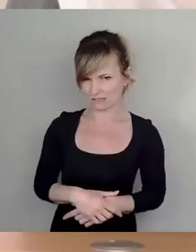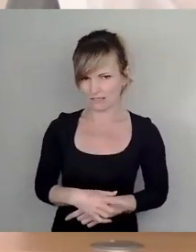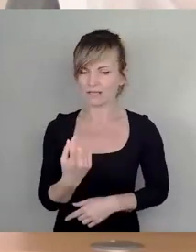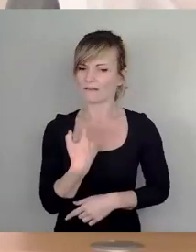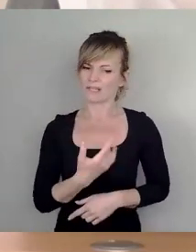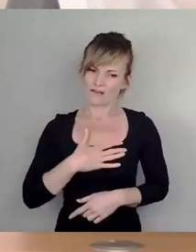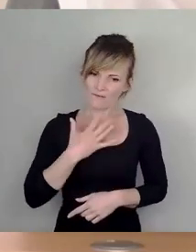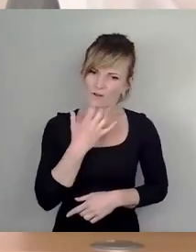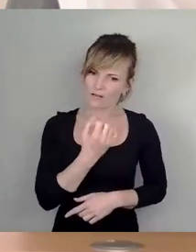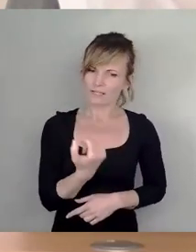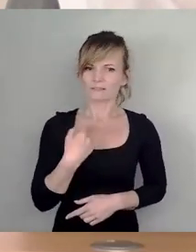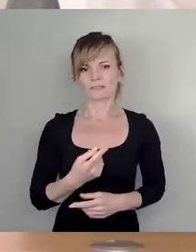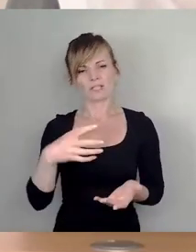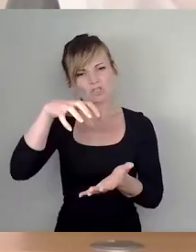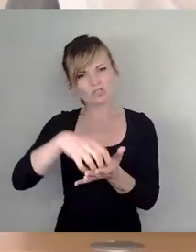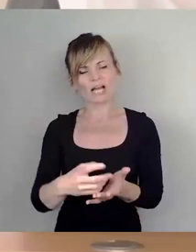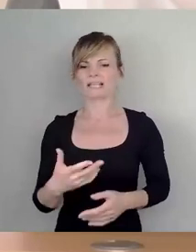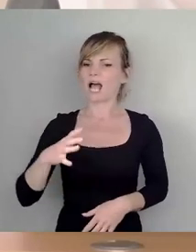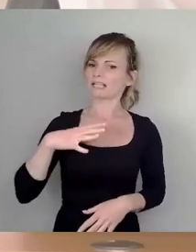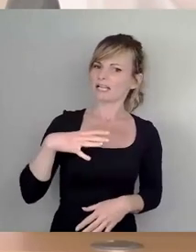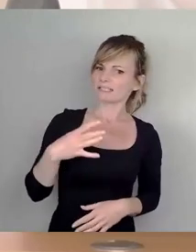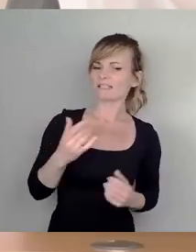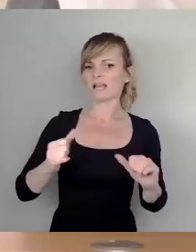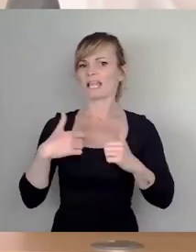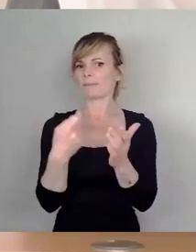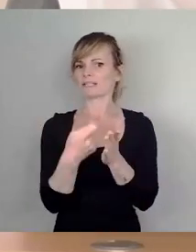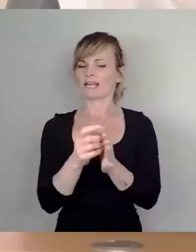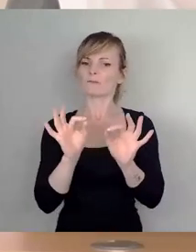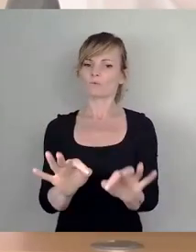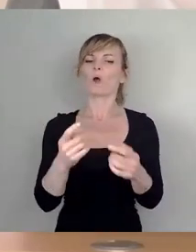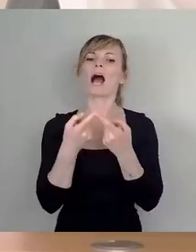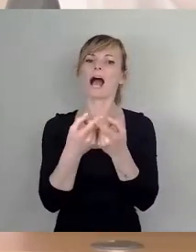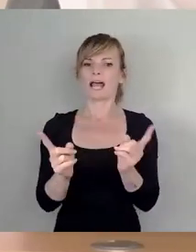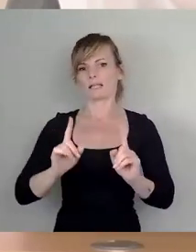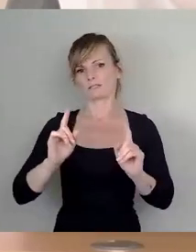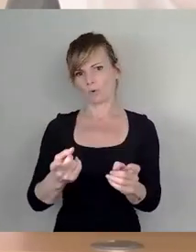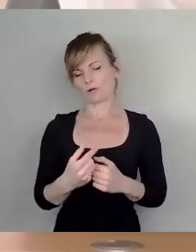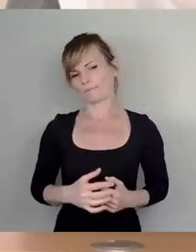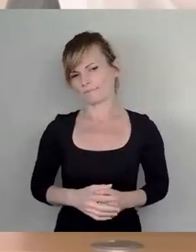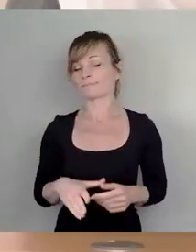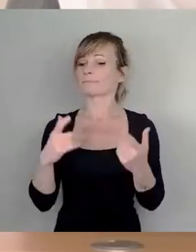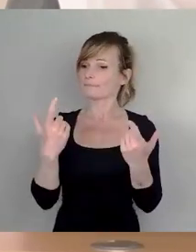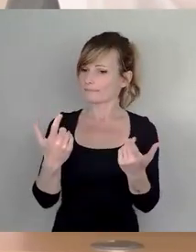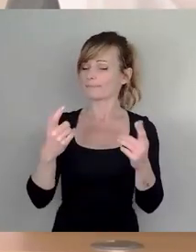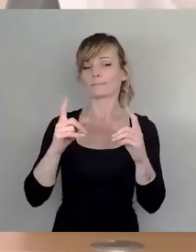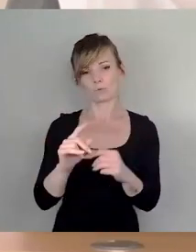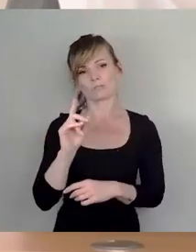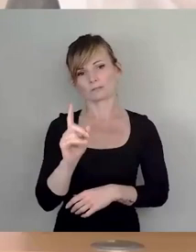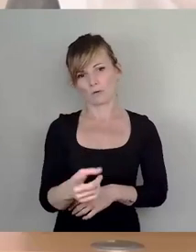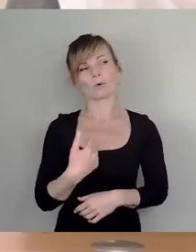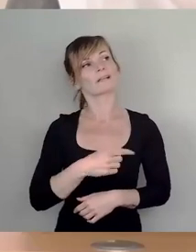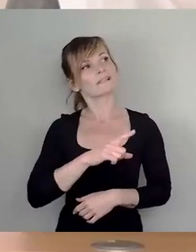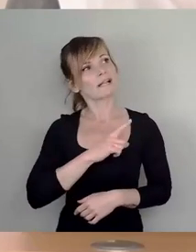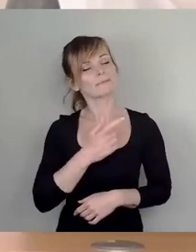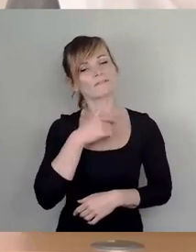hier die Stadt lebenswert und attraktiv für viele und alle machen. Das heißt natürlich auch, dass dann, und dafür bin ich verantwortlich, der